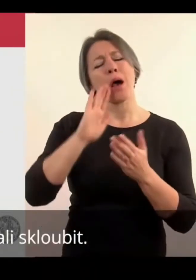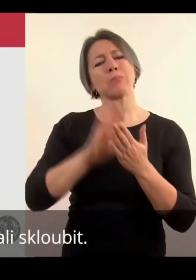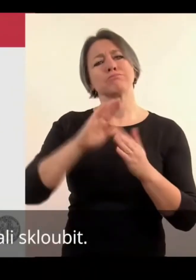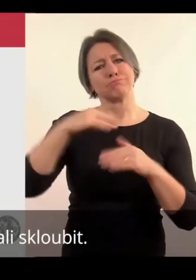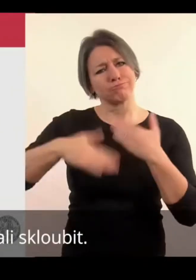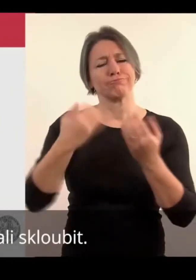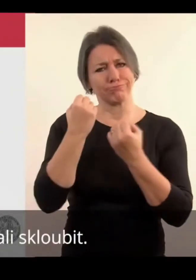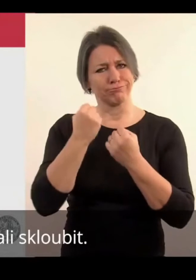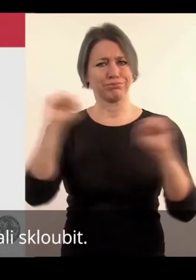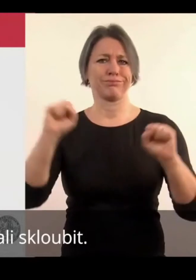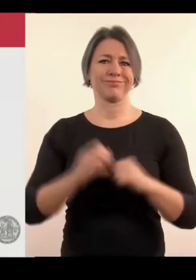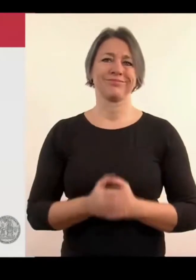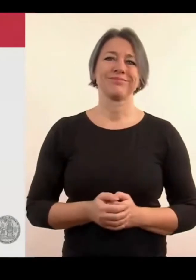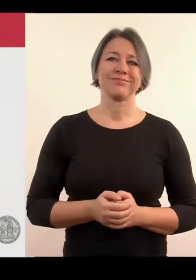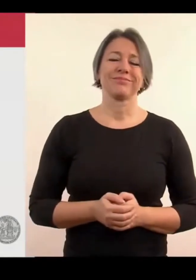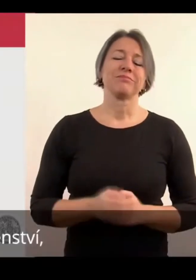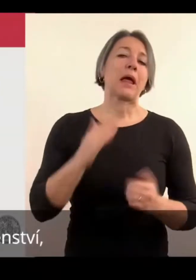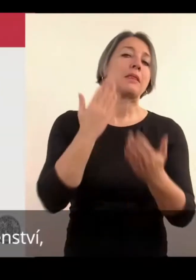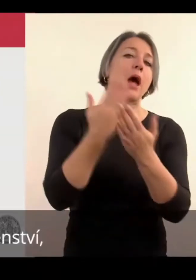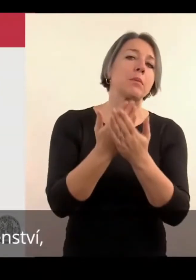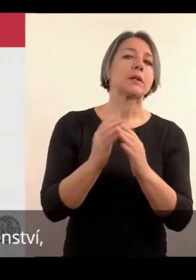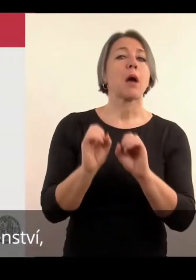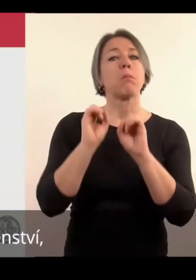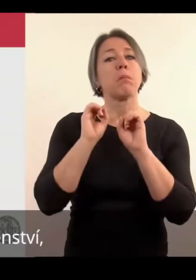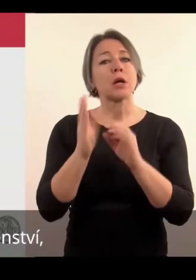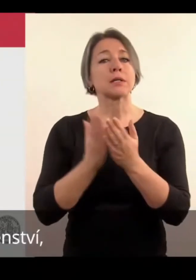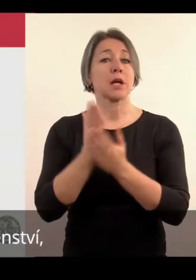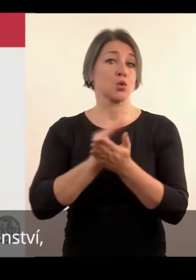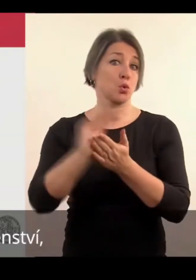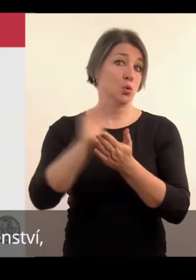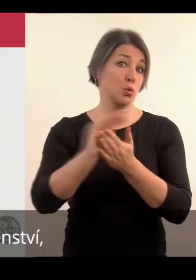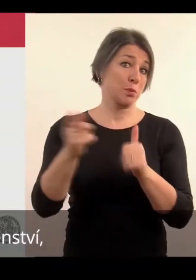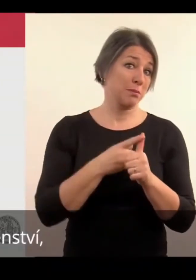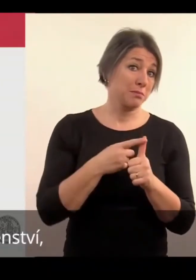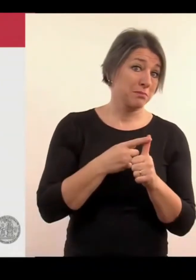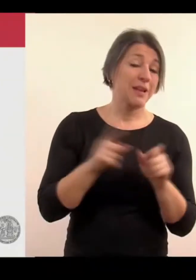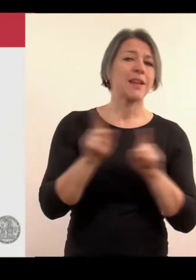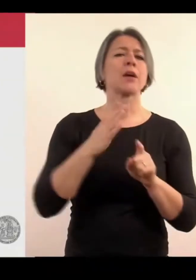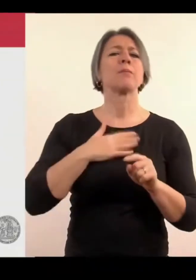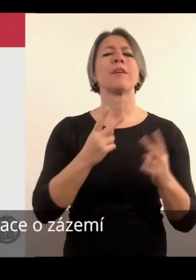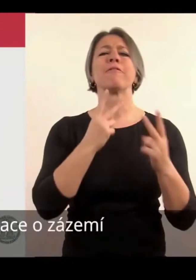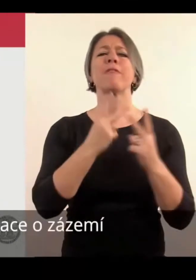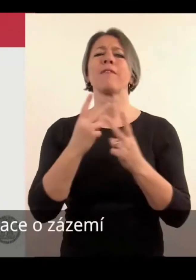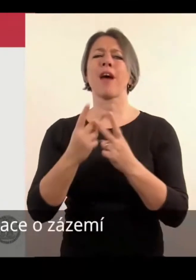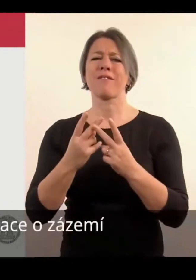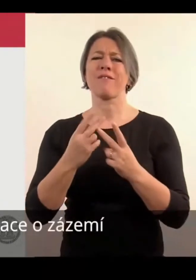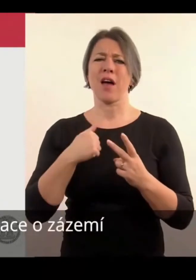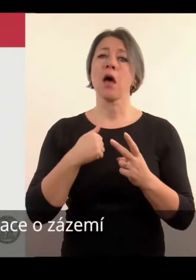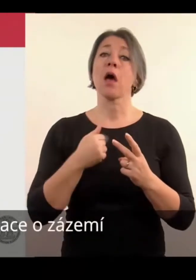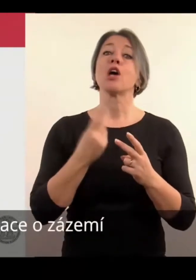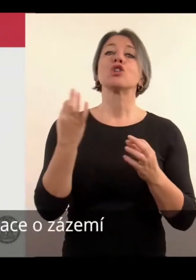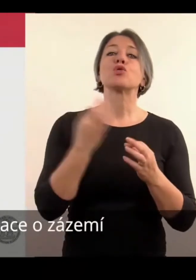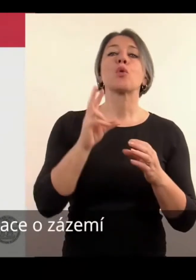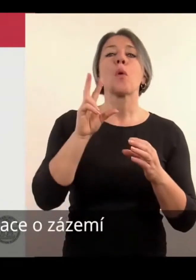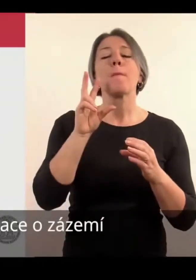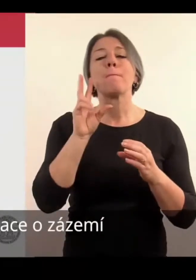spoubit. Jednak jim nabízíme poradenství. Zároveň na stránkách máme informace o